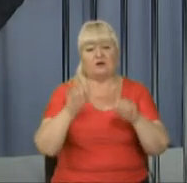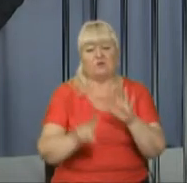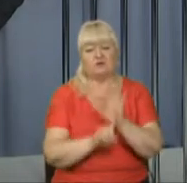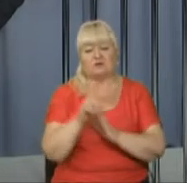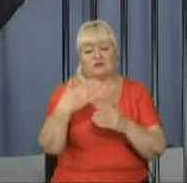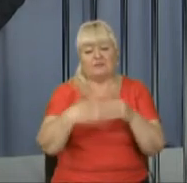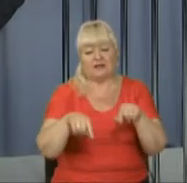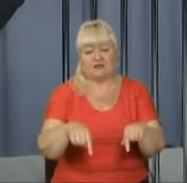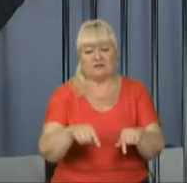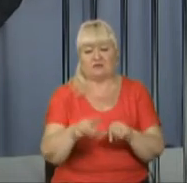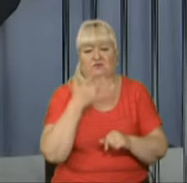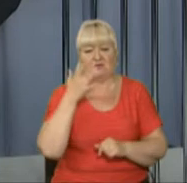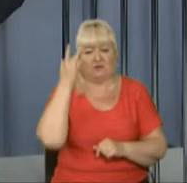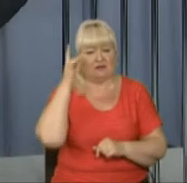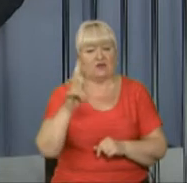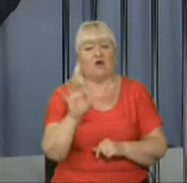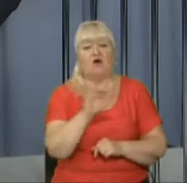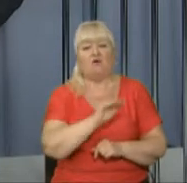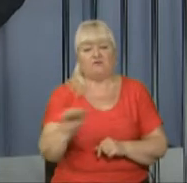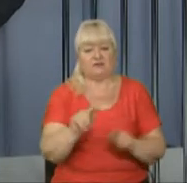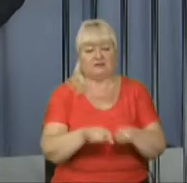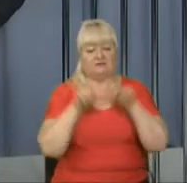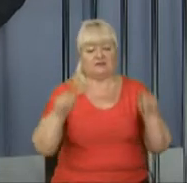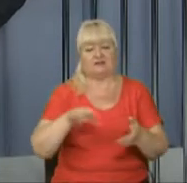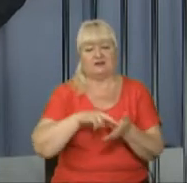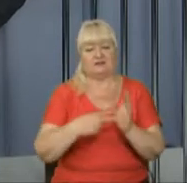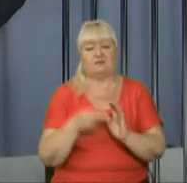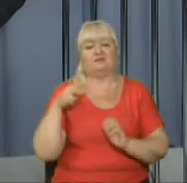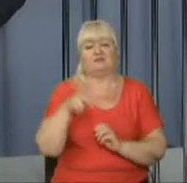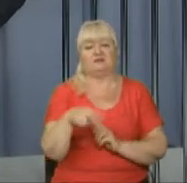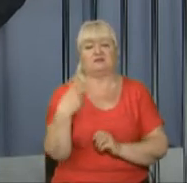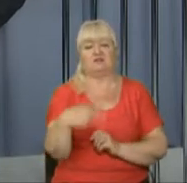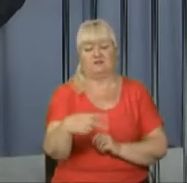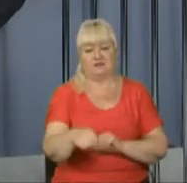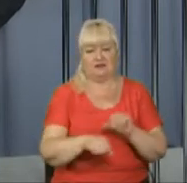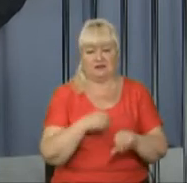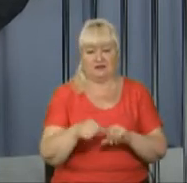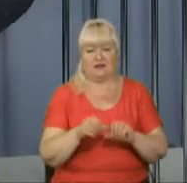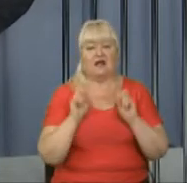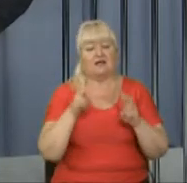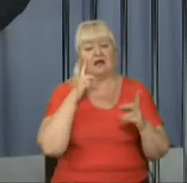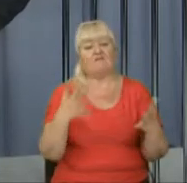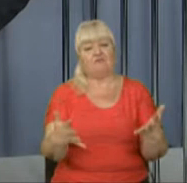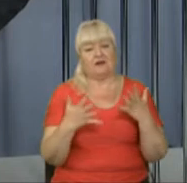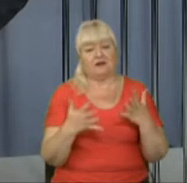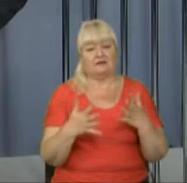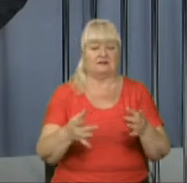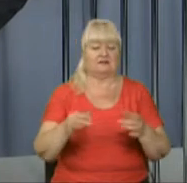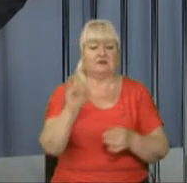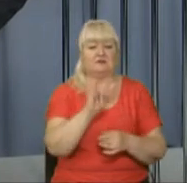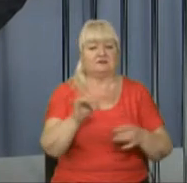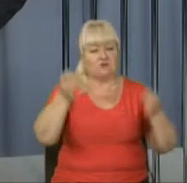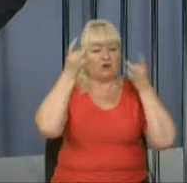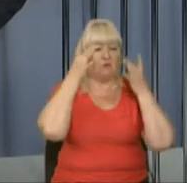наприкінці цього літа. Його офіційне відкриття заплановане на 2020 рік. Як виглядатиме історико-культурний